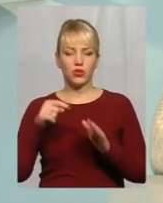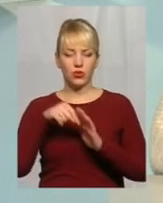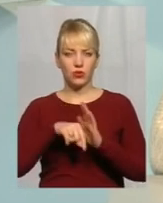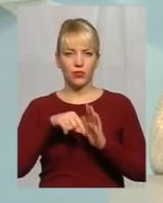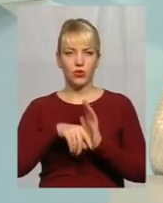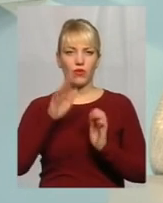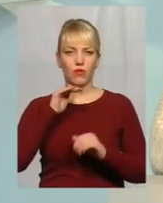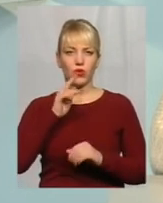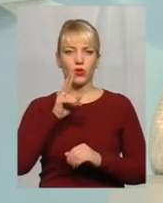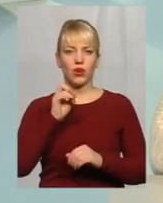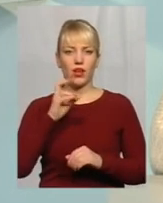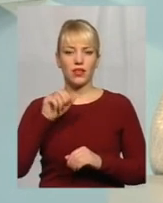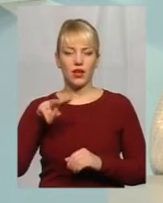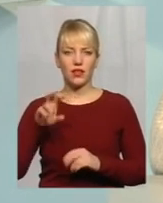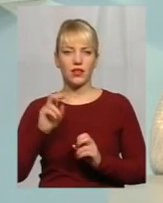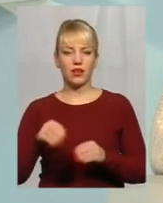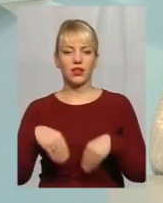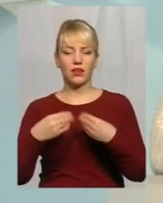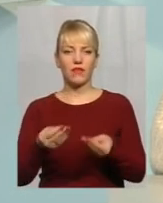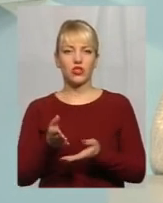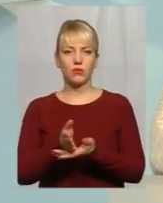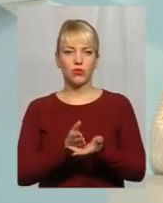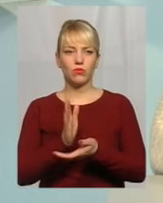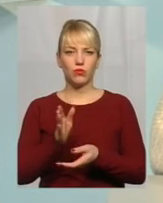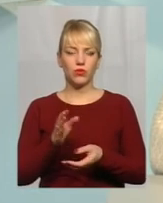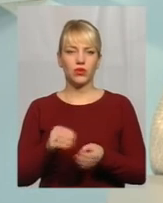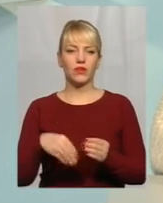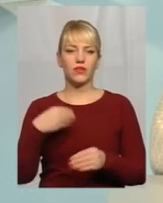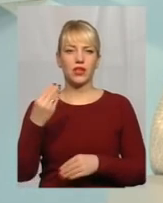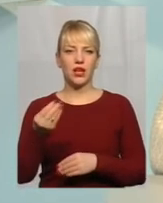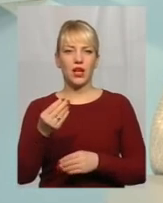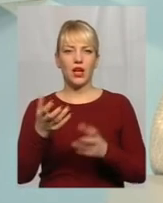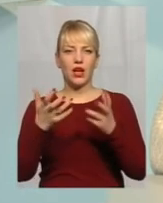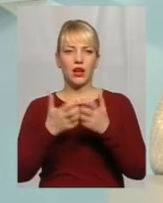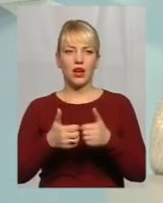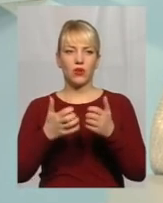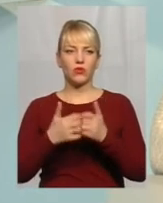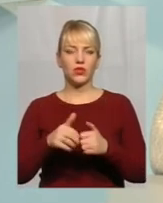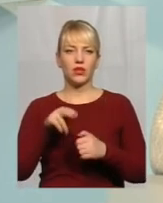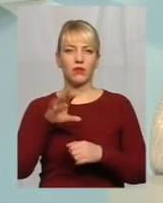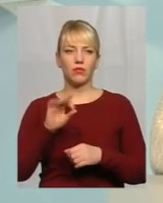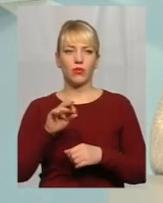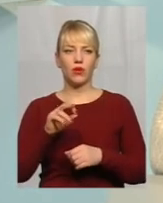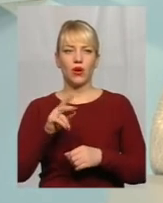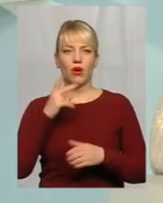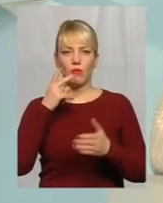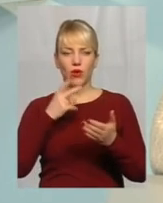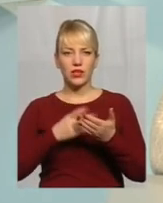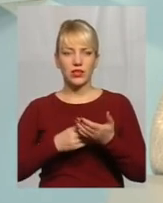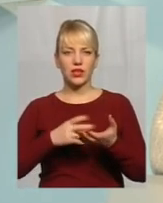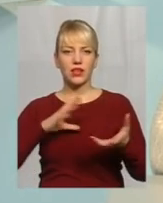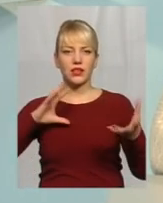як надавач послуг, буде виставляти рахунки по показниках загальнобудинкового